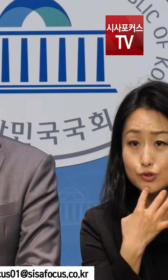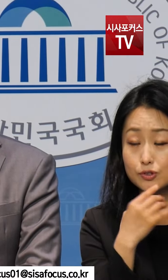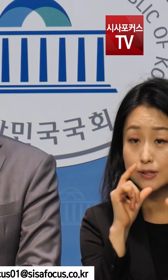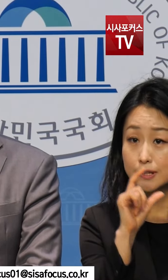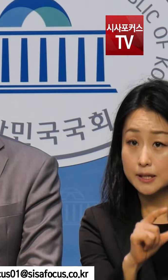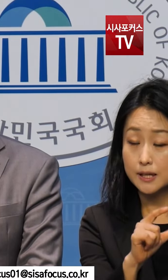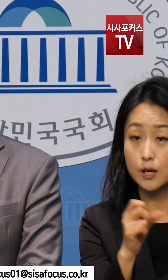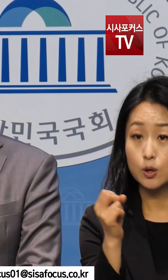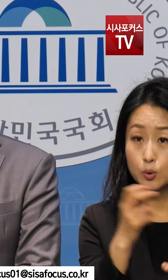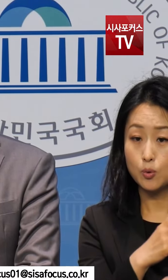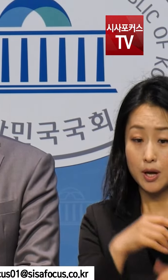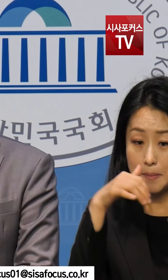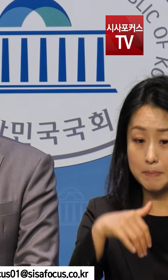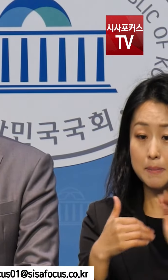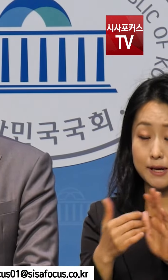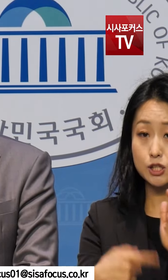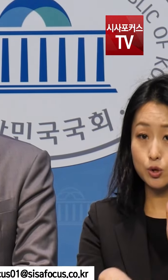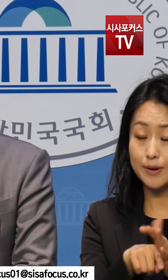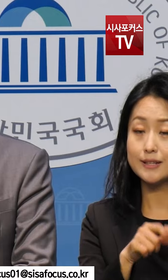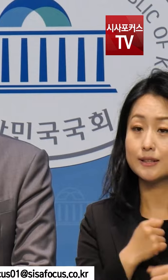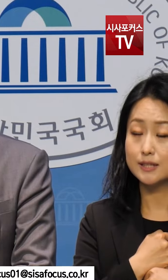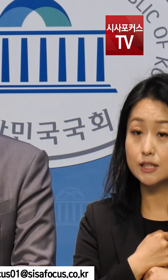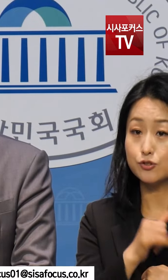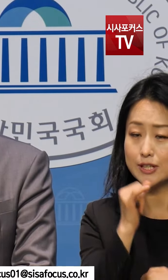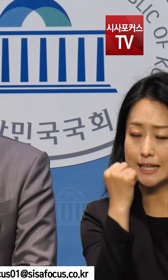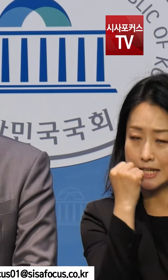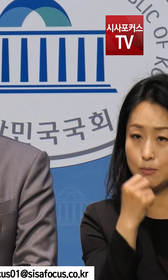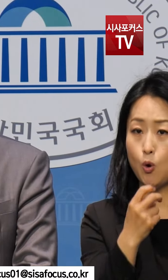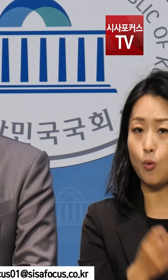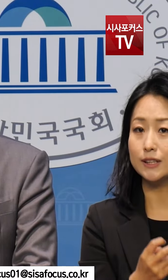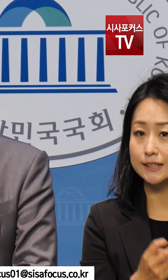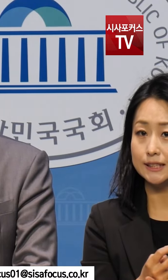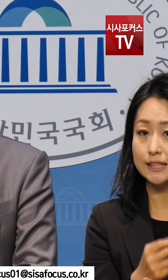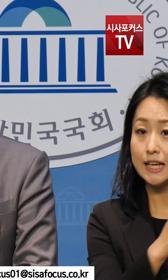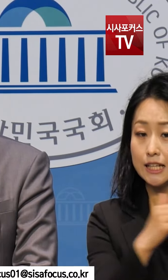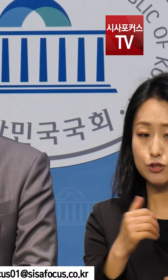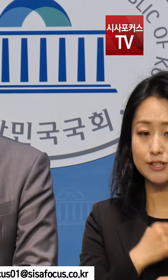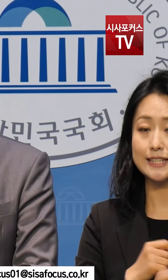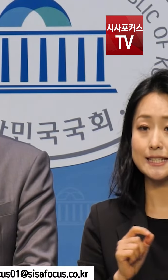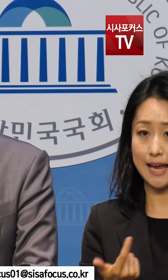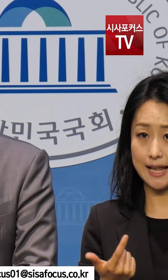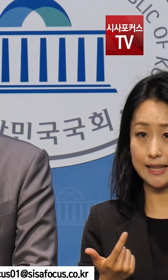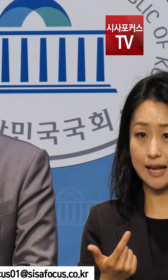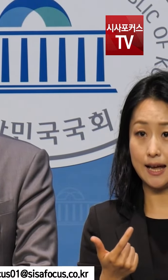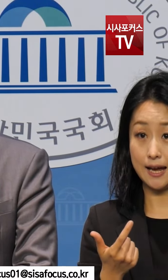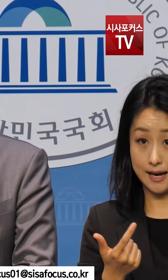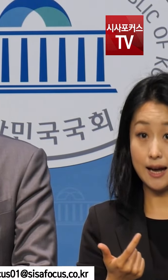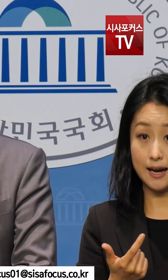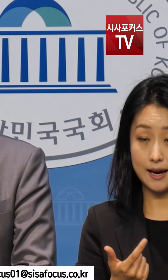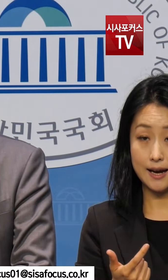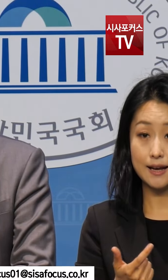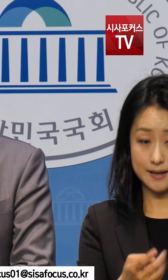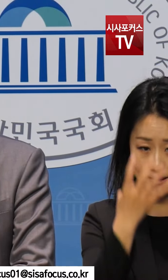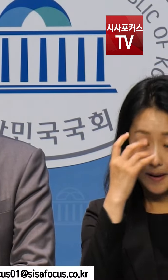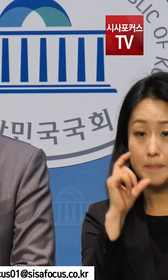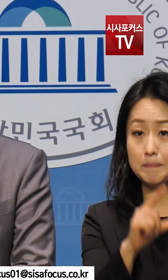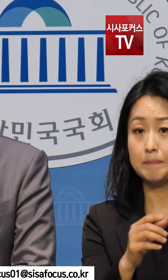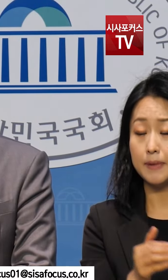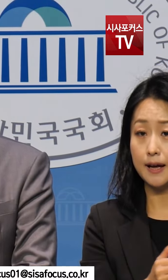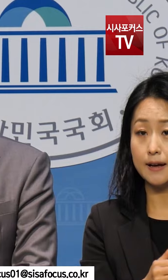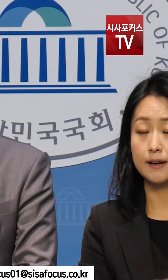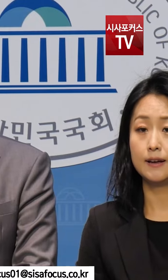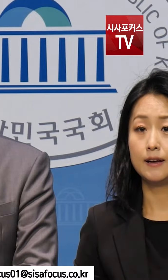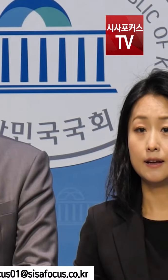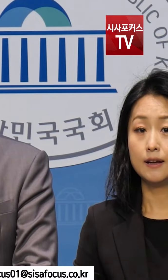그리고 수혜 방지를 위하여 준수하여야 할 기본적인 원칙화 기준을 지키지 않았다고 판결문에 명시하고 있습니다.